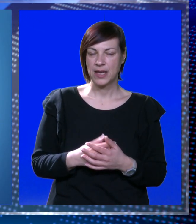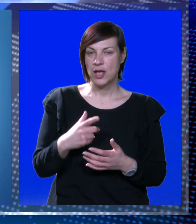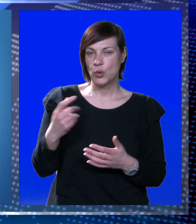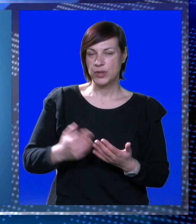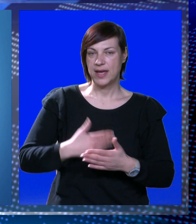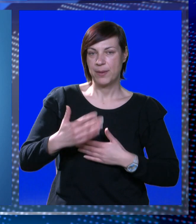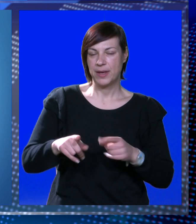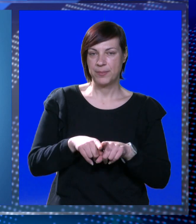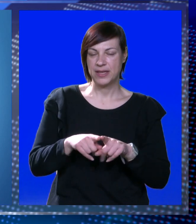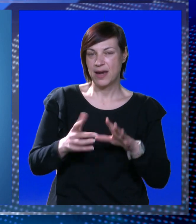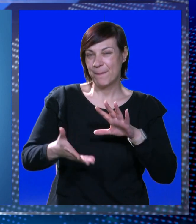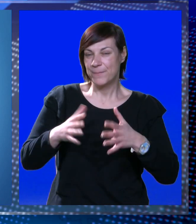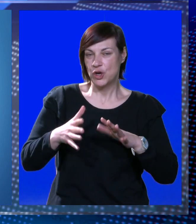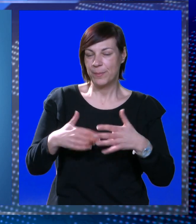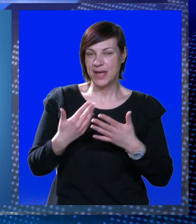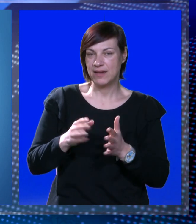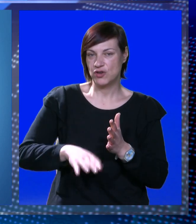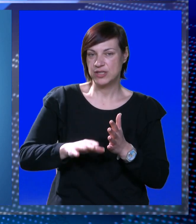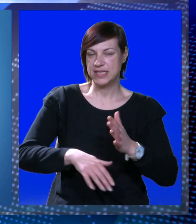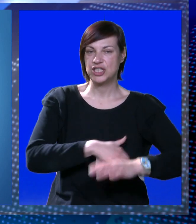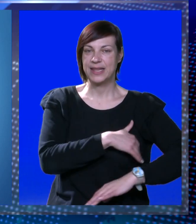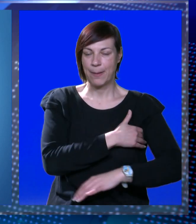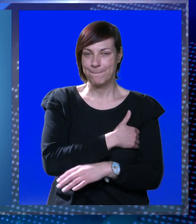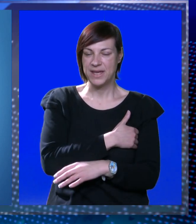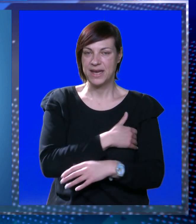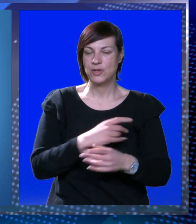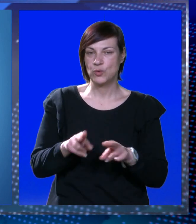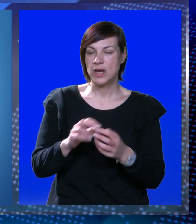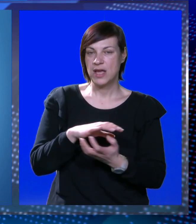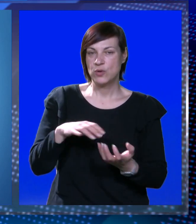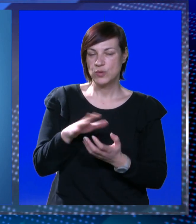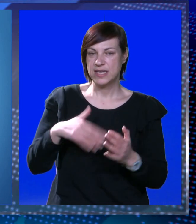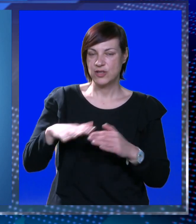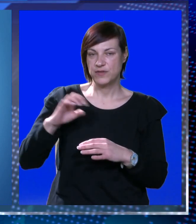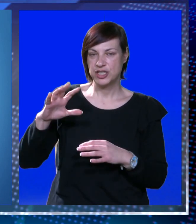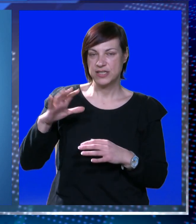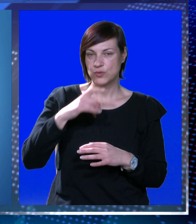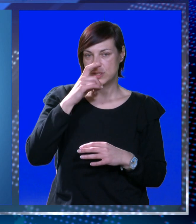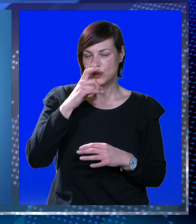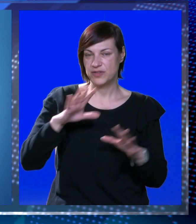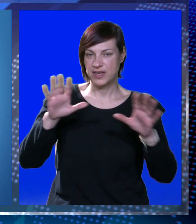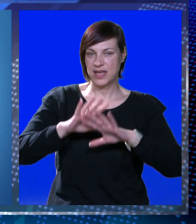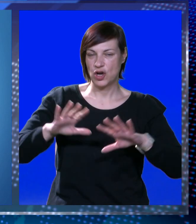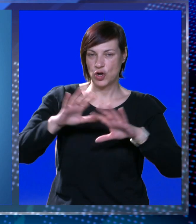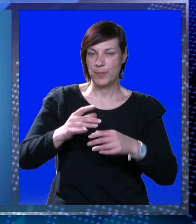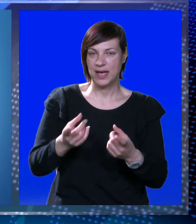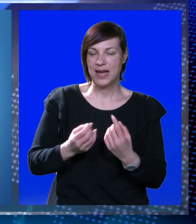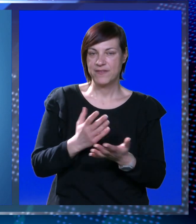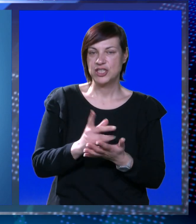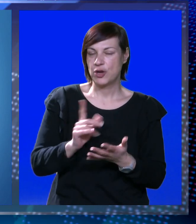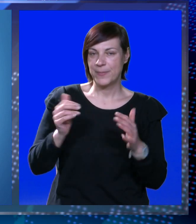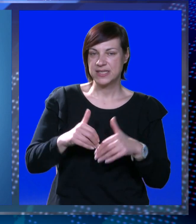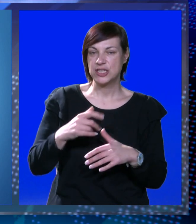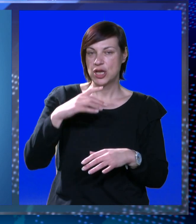U danima pred nama također promjenjivo i uz nešto niže temperature. U srijedu uz nešto više sunca, u četvrtak uz više oblaka, ali